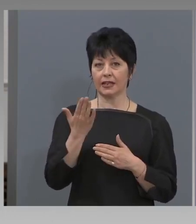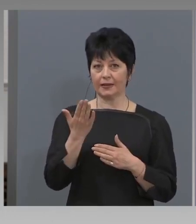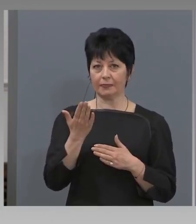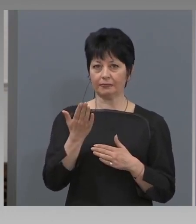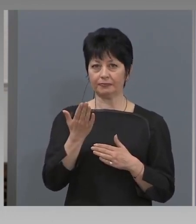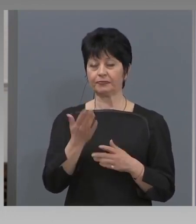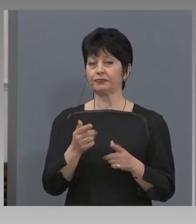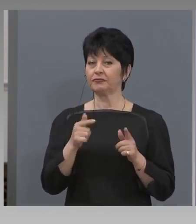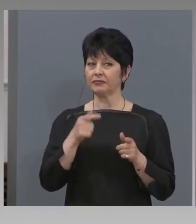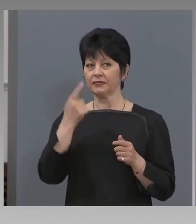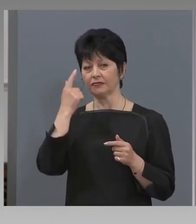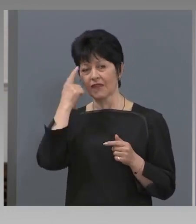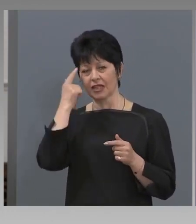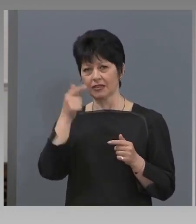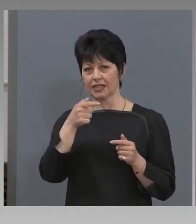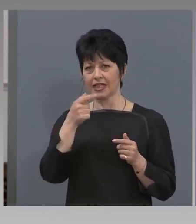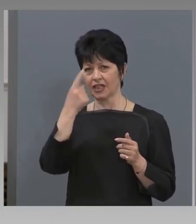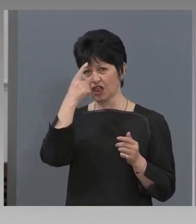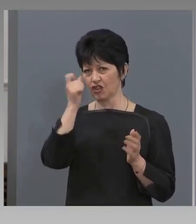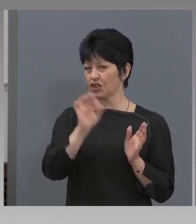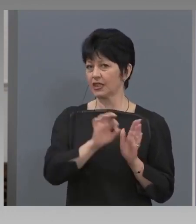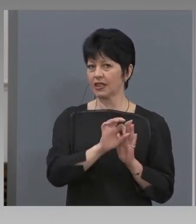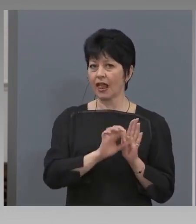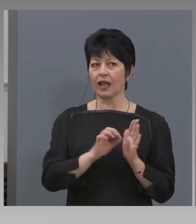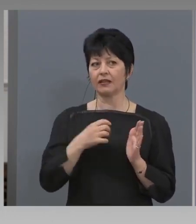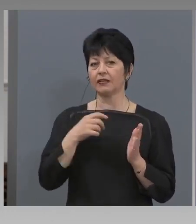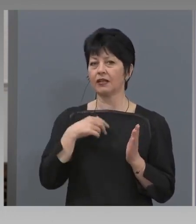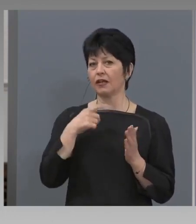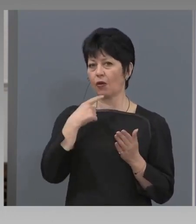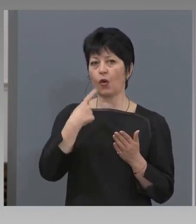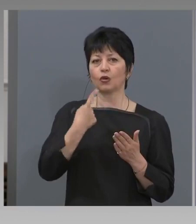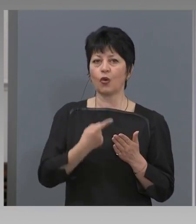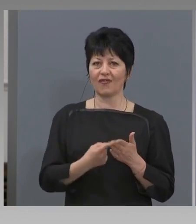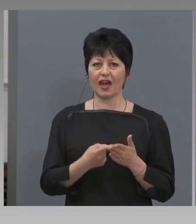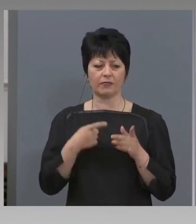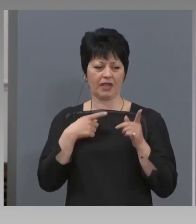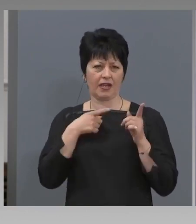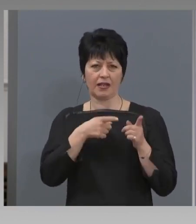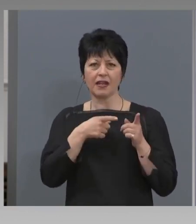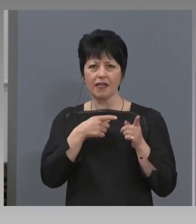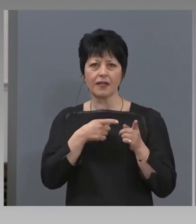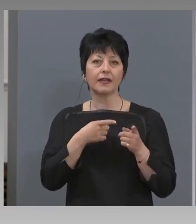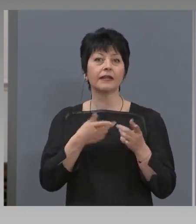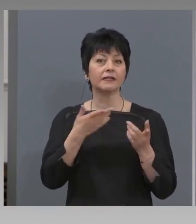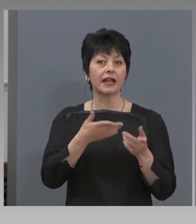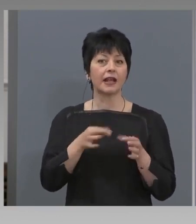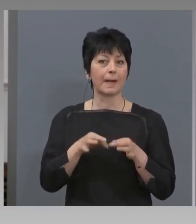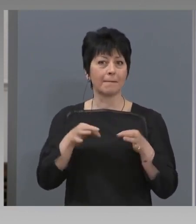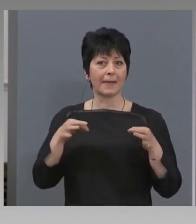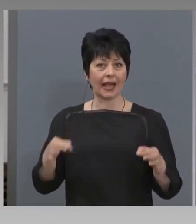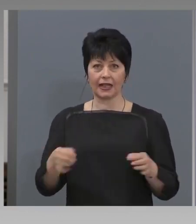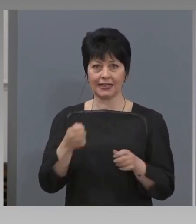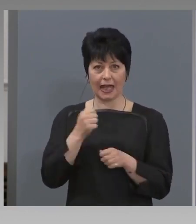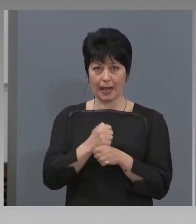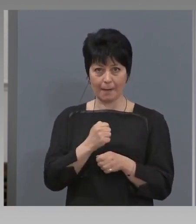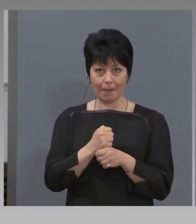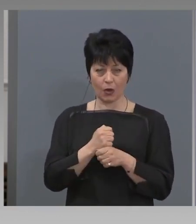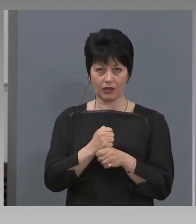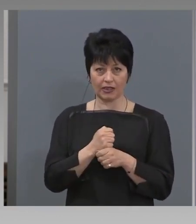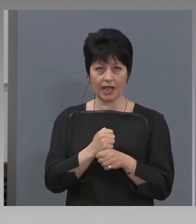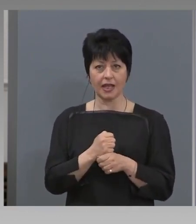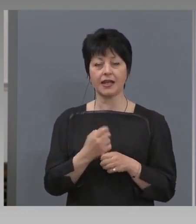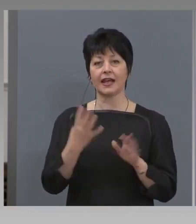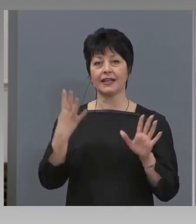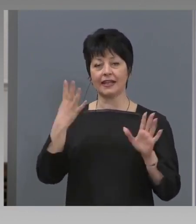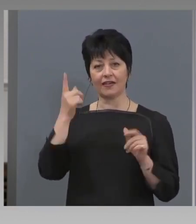Мисля, че с тези числа отговаряме на редица критики за това дали мярката работи или не. 9 дни, 2 хиляди